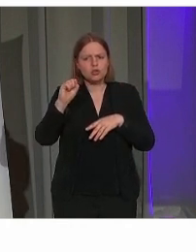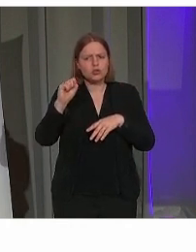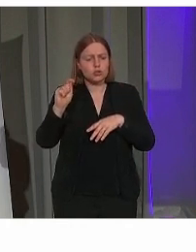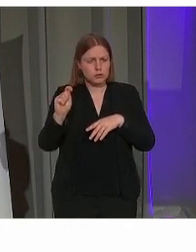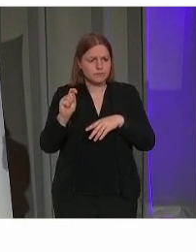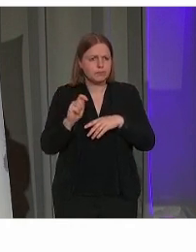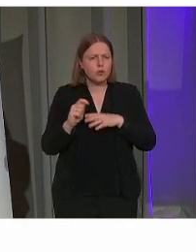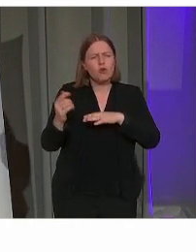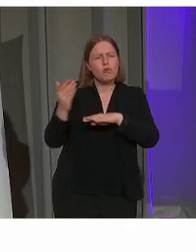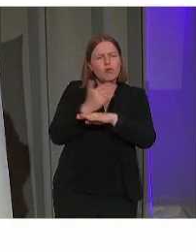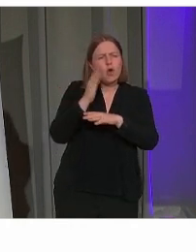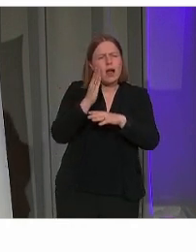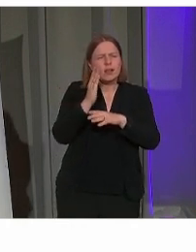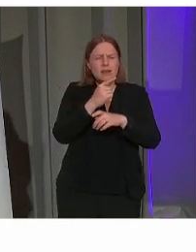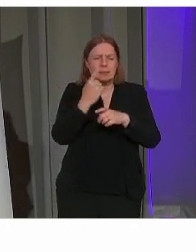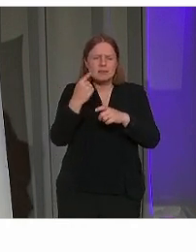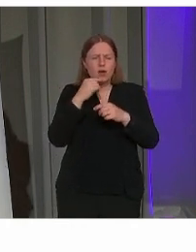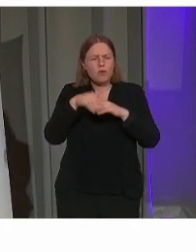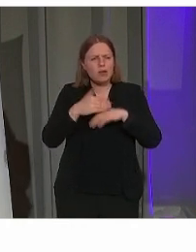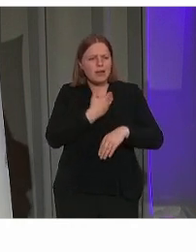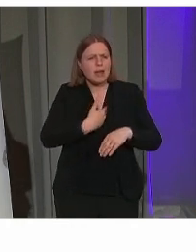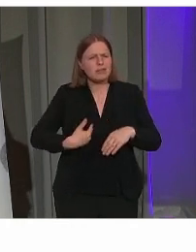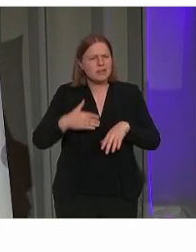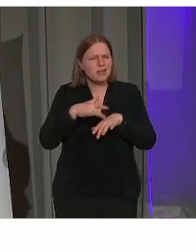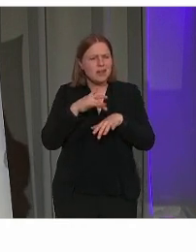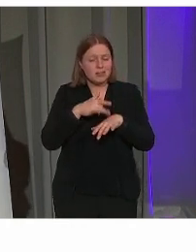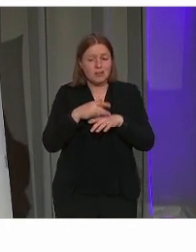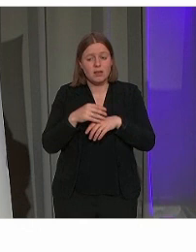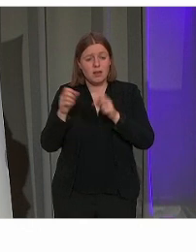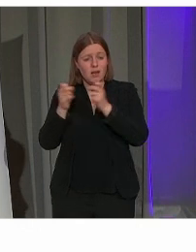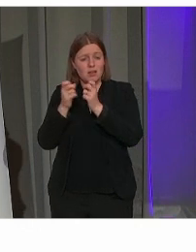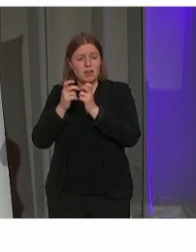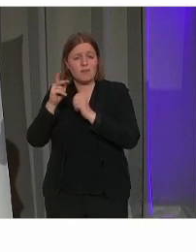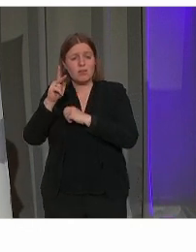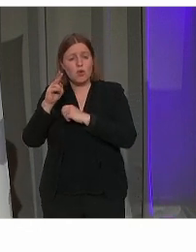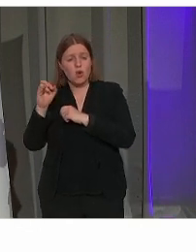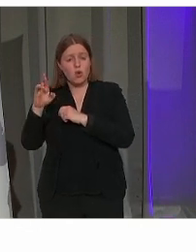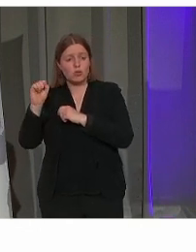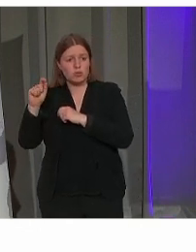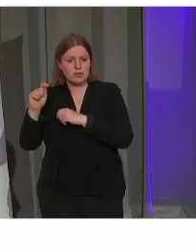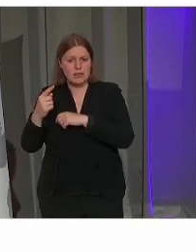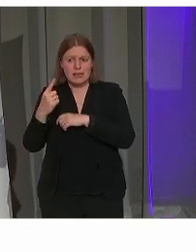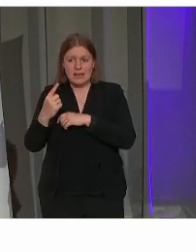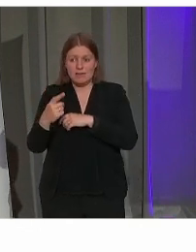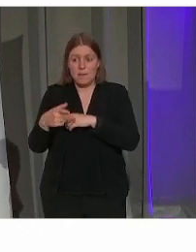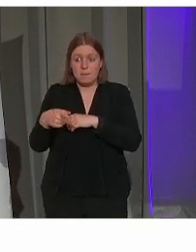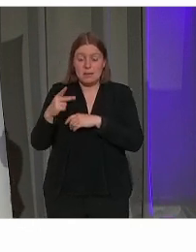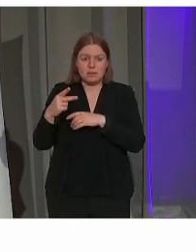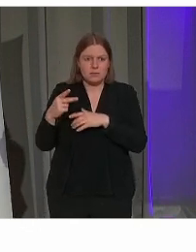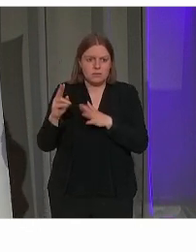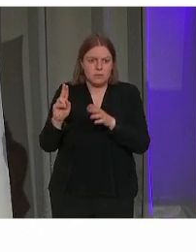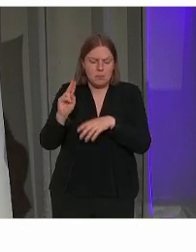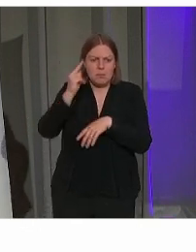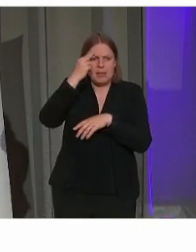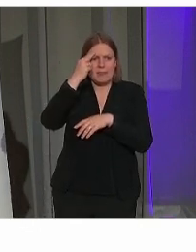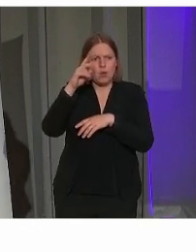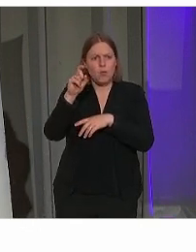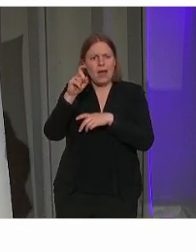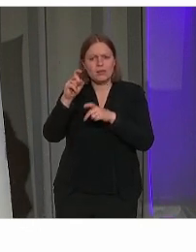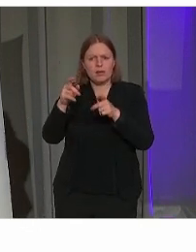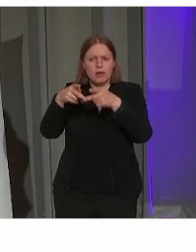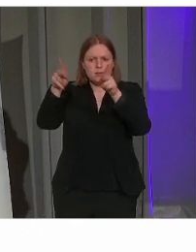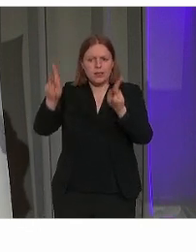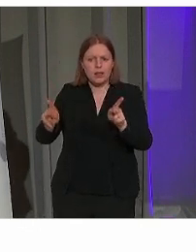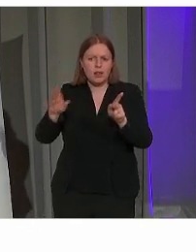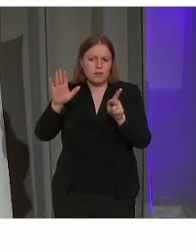aangehaald. Kasteel van Horst is een van de meest iconische waterbrugten in Vlaanderen, het kasteel van de